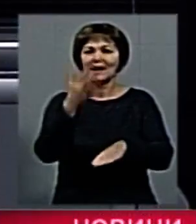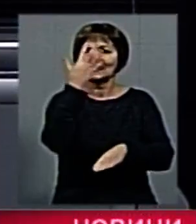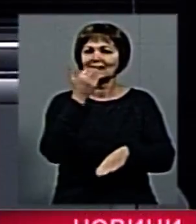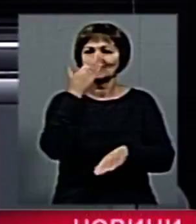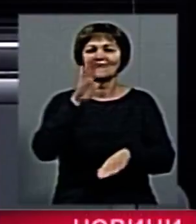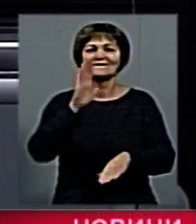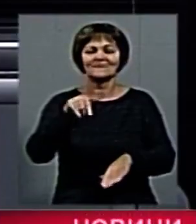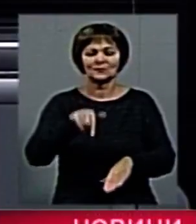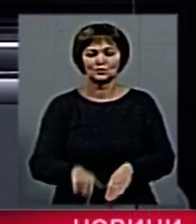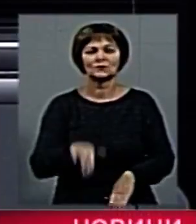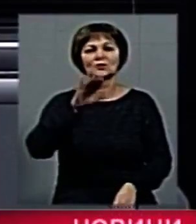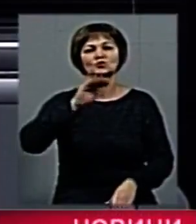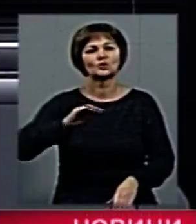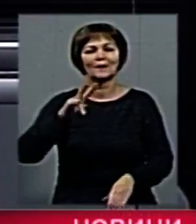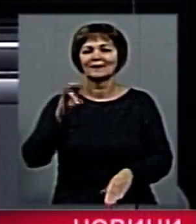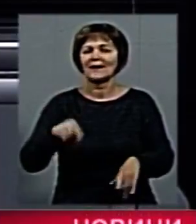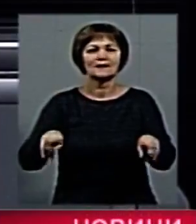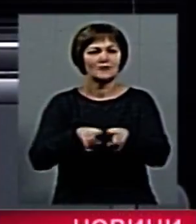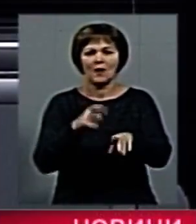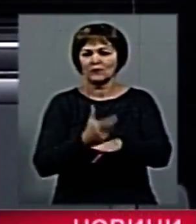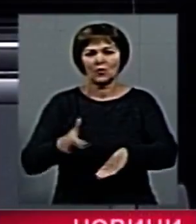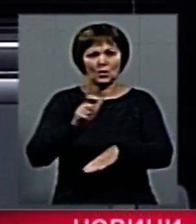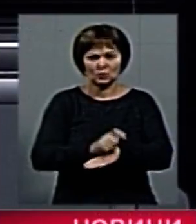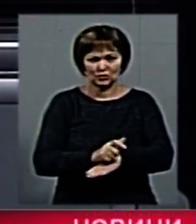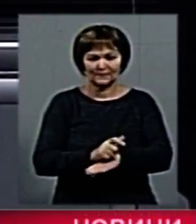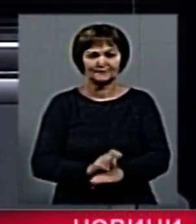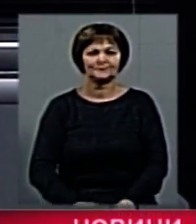грип та герви у Житомирі не набула епідемічного характеру.